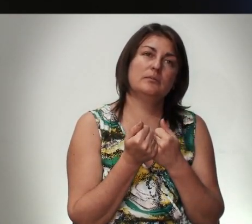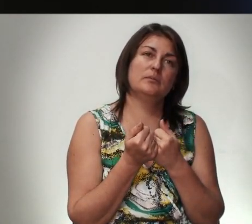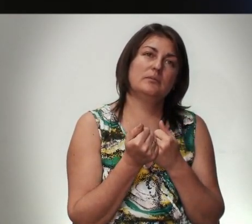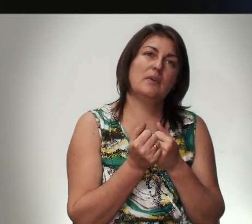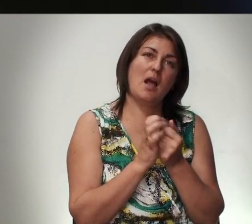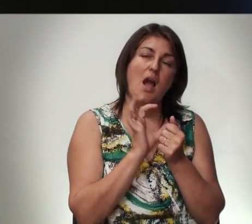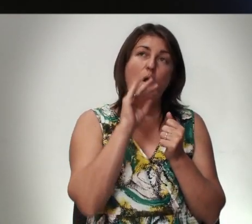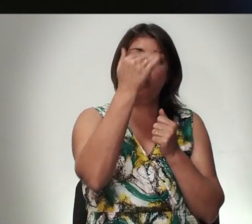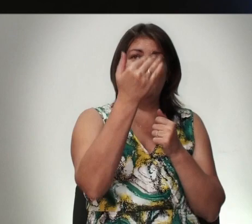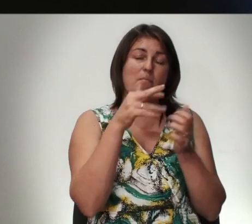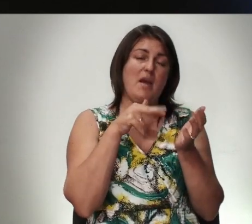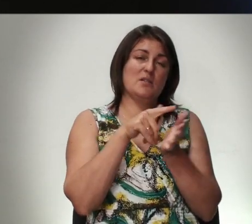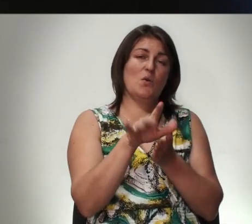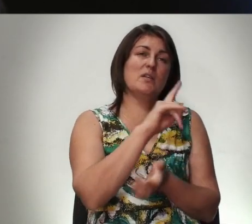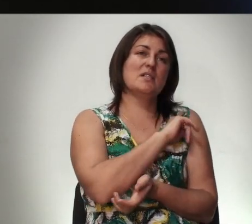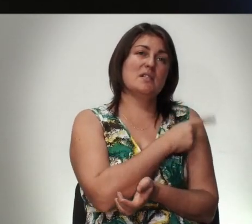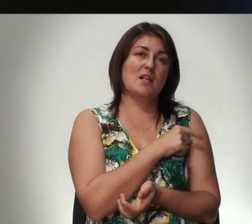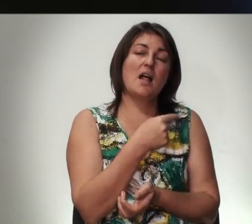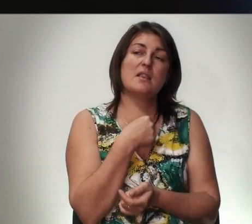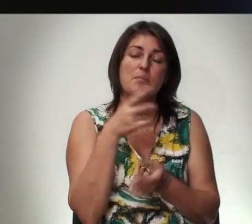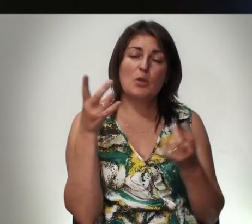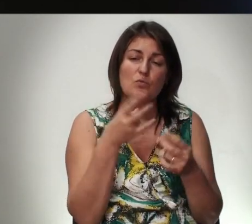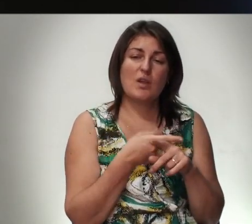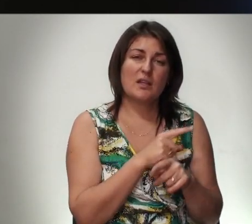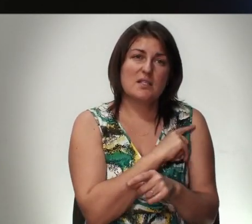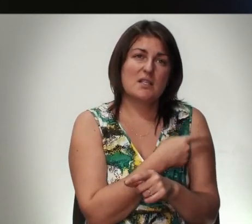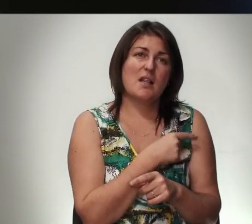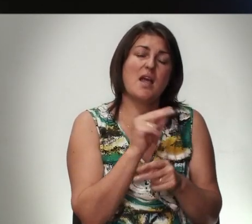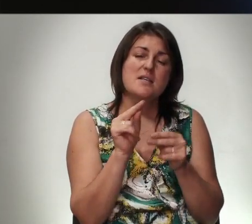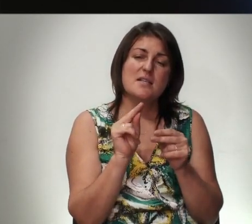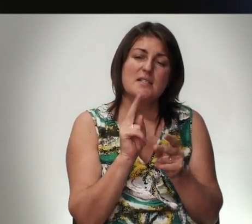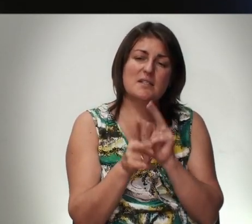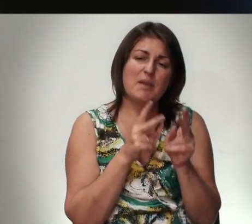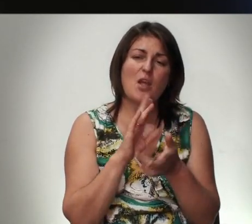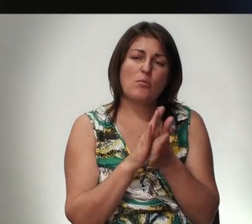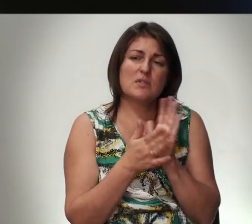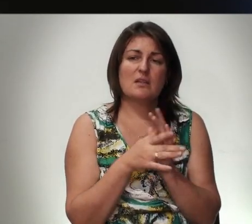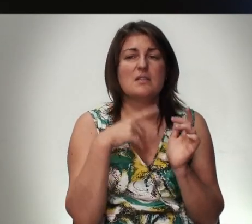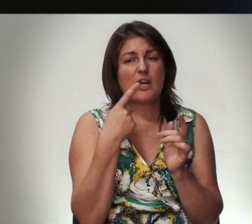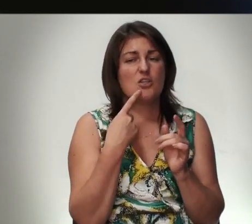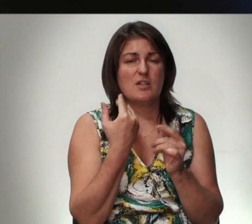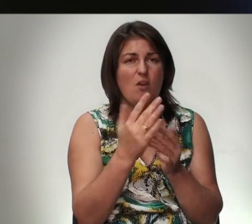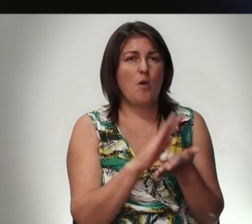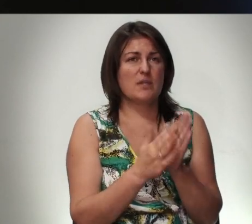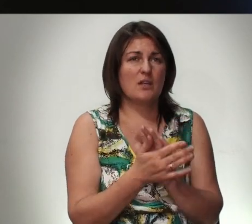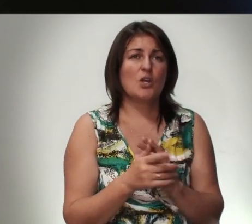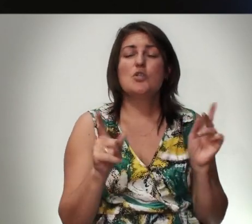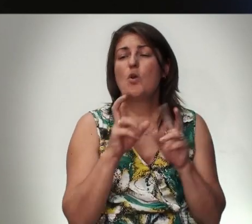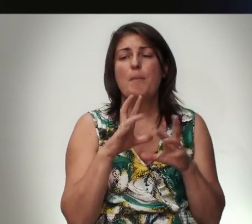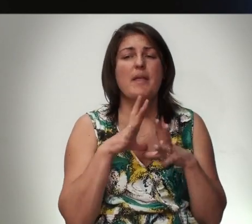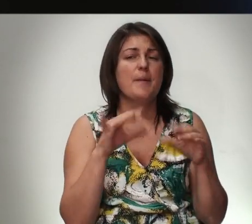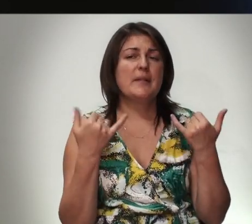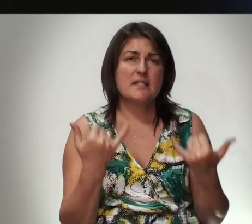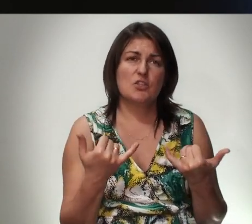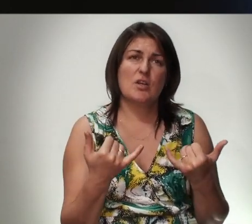От Тебя Исходит Сила И мне Нужна Эта Сила Изменить Обстоятельства И скажи Твои Обстоятельства Что бы ни было